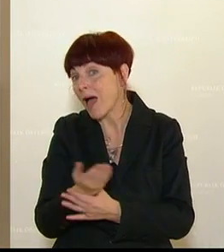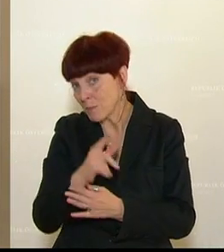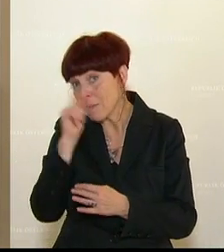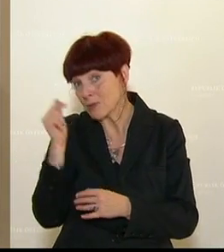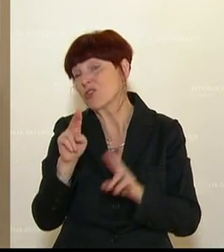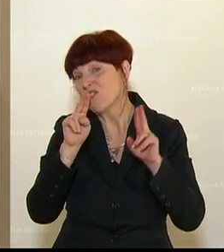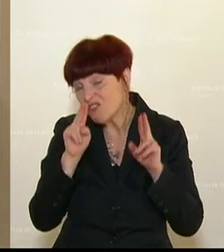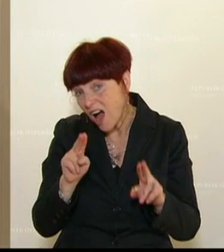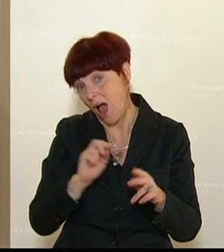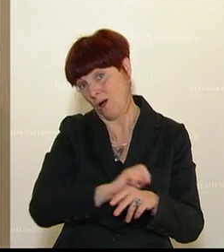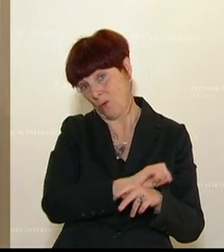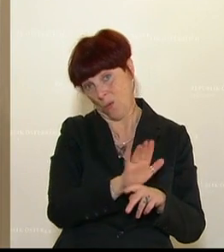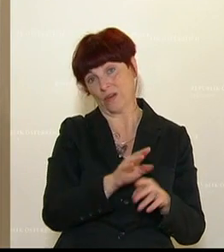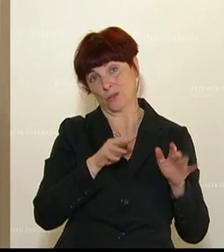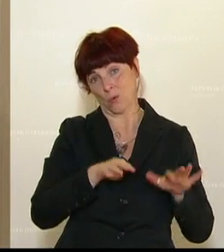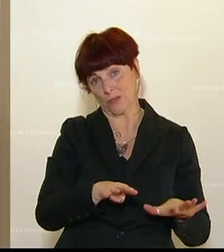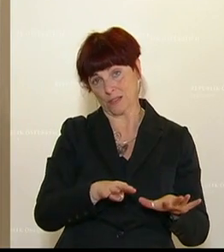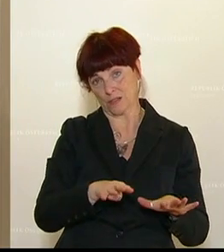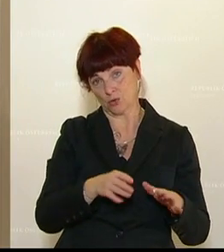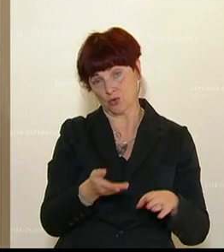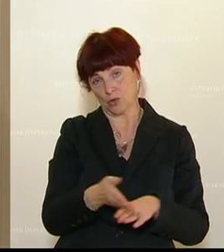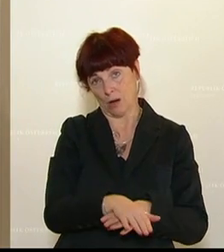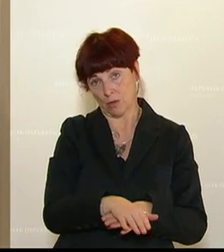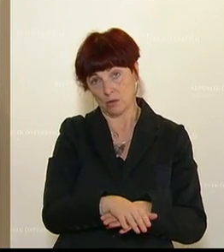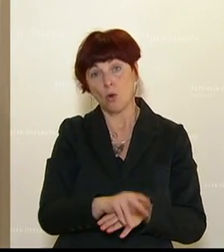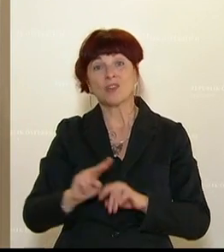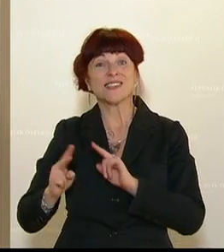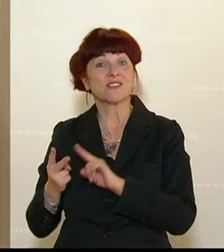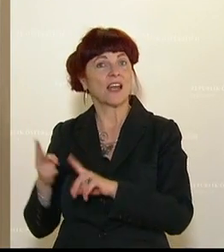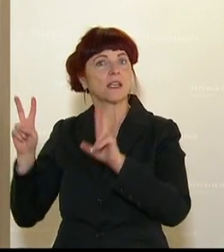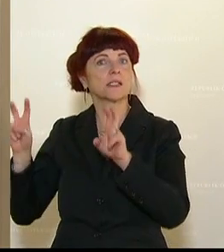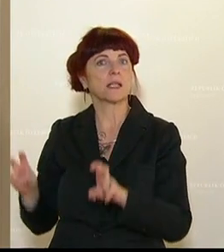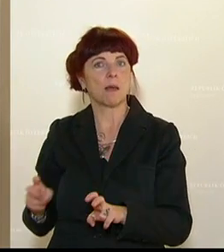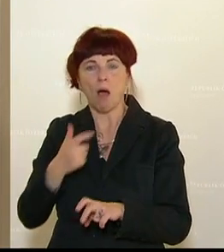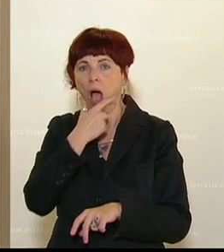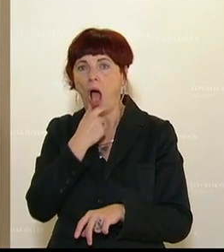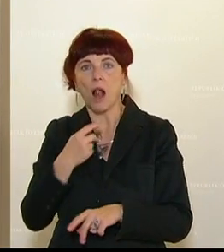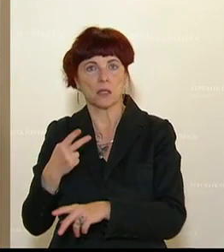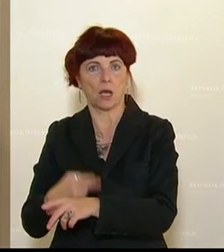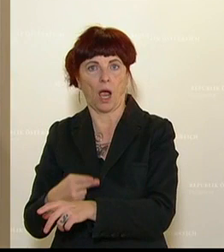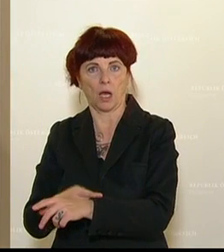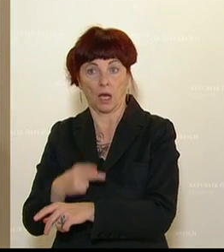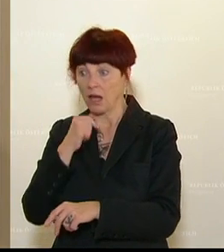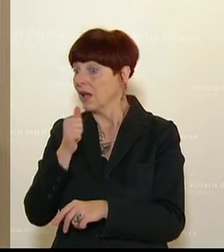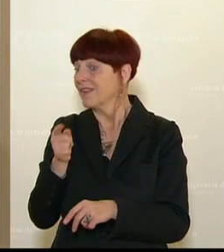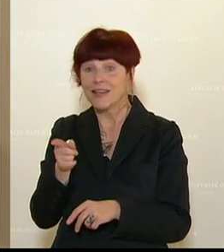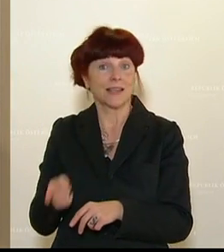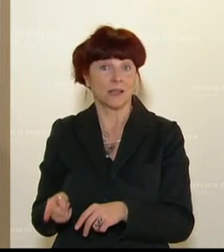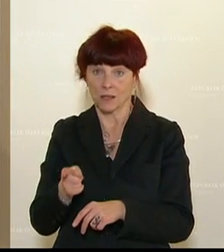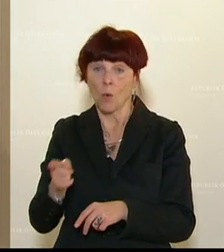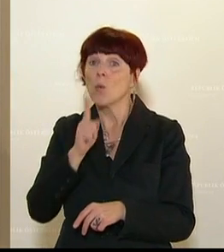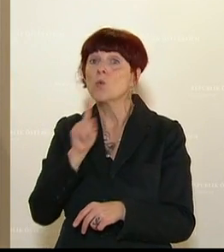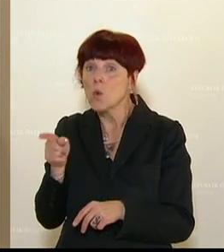-19. Und das Zweite, was die Alten und Kranken betrifft, erstens betrifft es nicht nur diese Bevölkerungsgruppe,